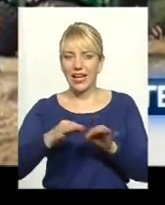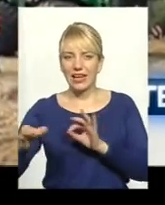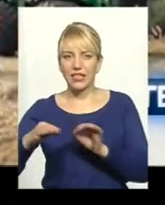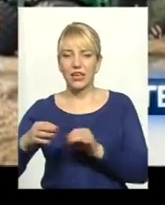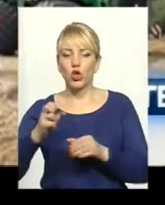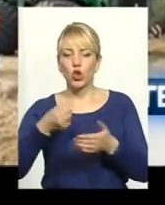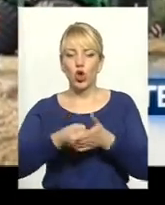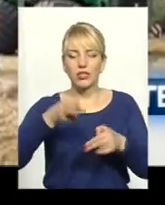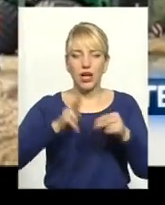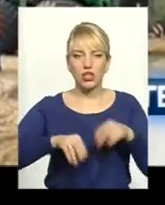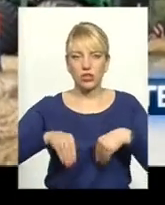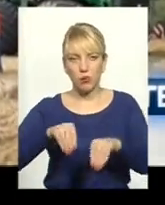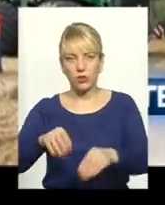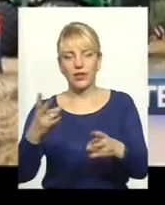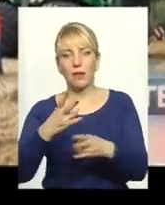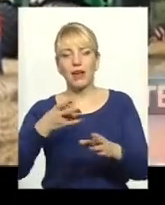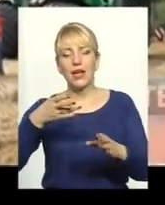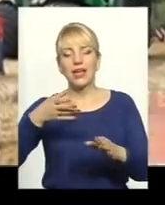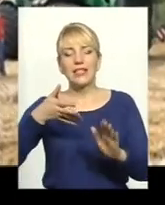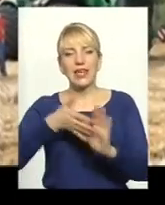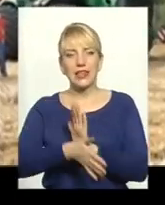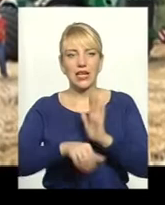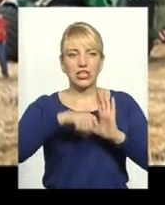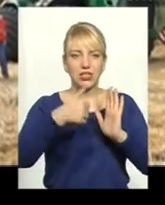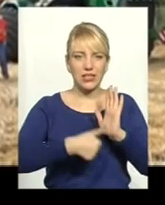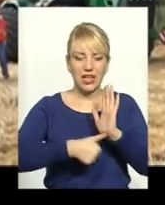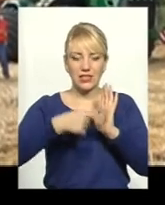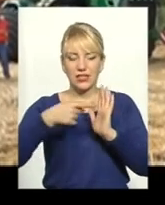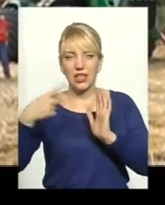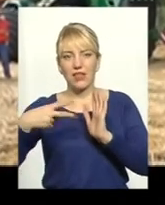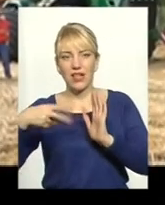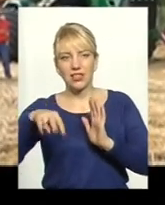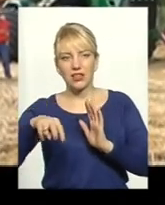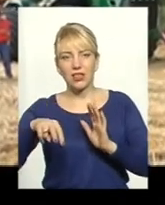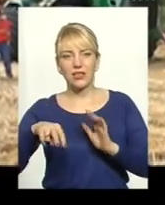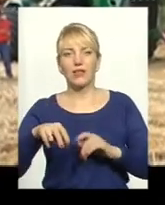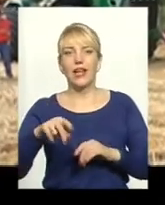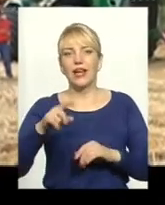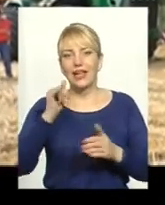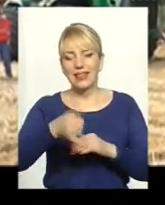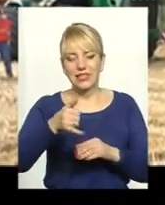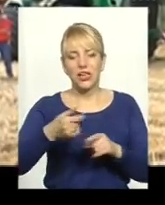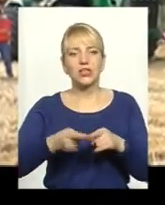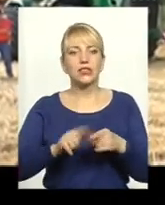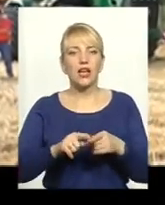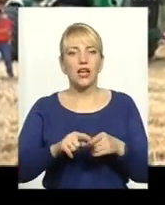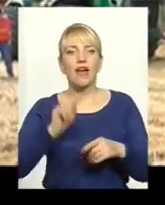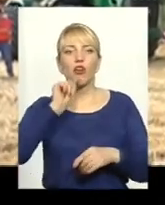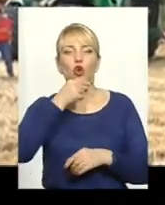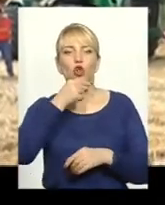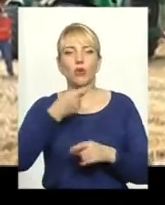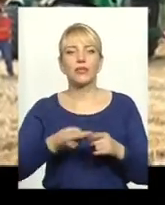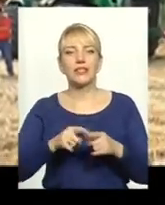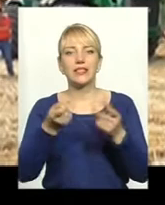потрібно затратити від 16 до 20 літрів дизельного пального. Це велика економія, що дає нам здешевити нашу